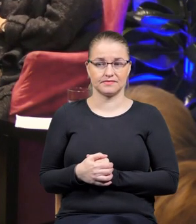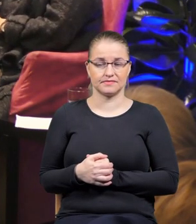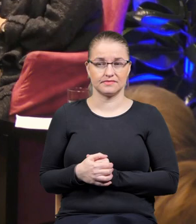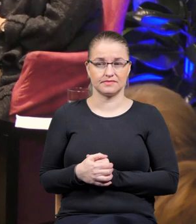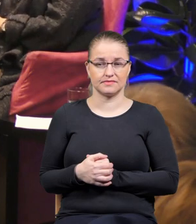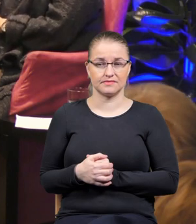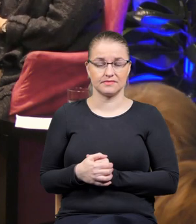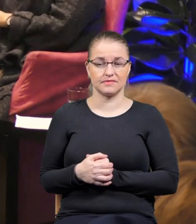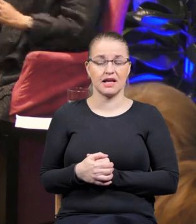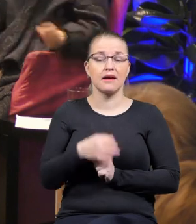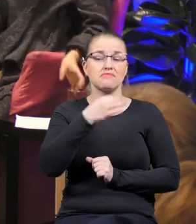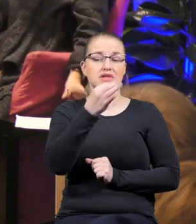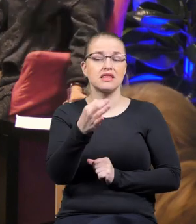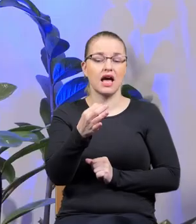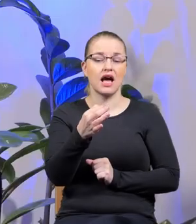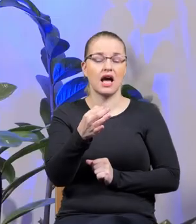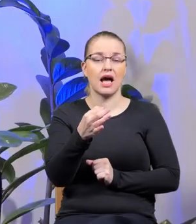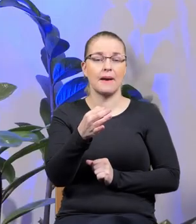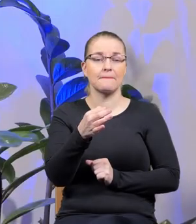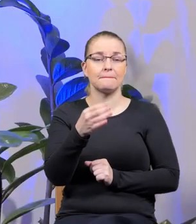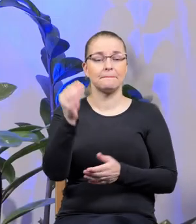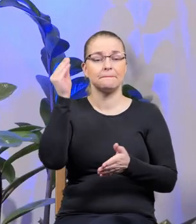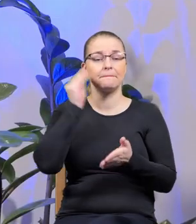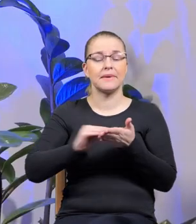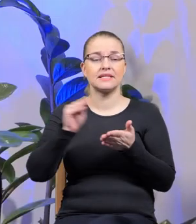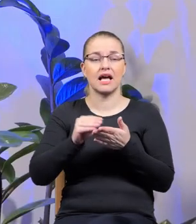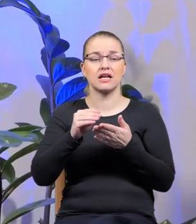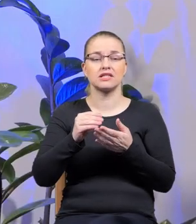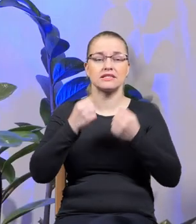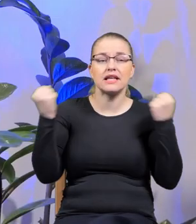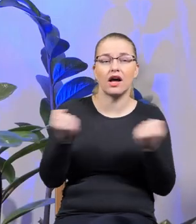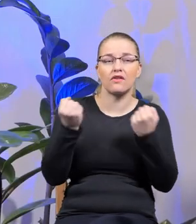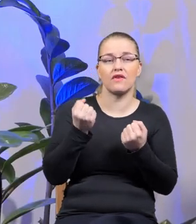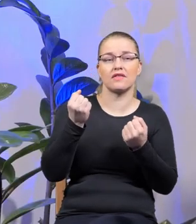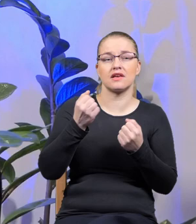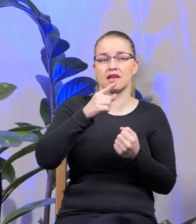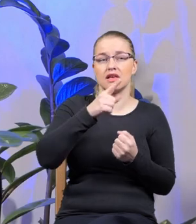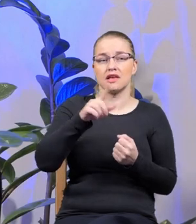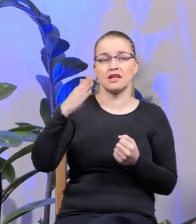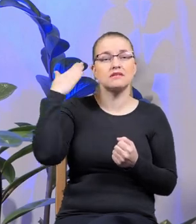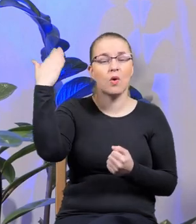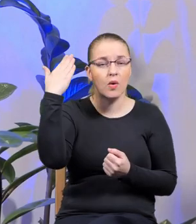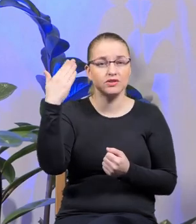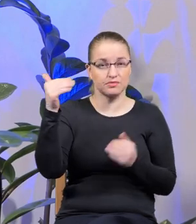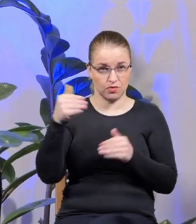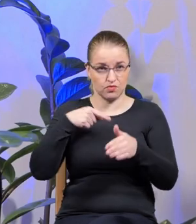No właśnie, ale czy tę kategorię pisarz społecznie zaangażowany da się jakoś unieważnić, odejść od niej, uciec od niej?